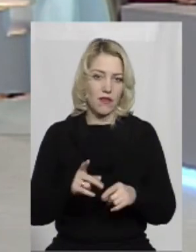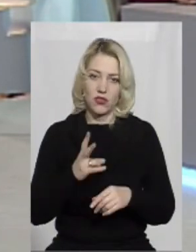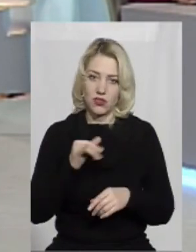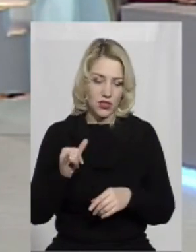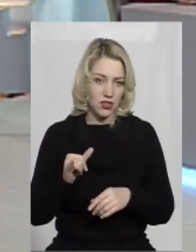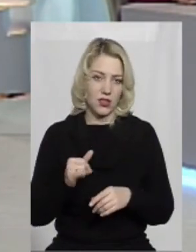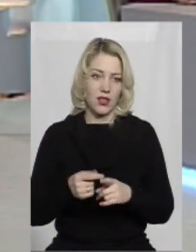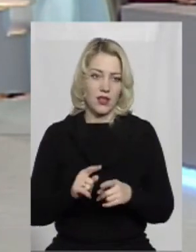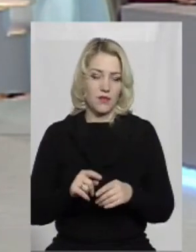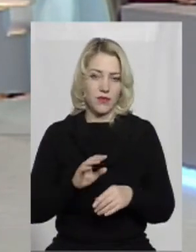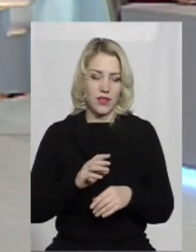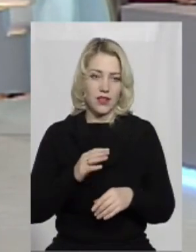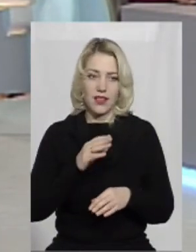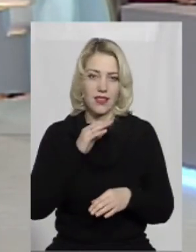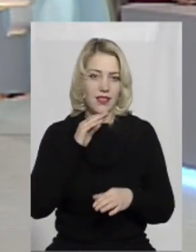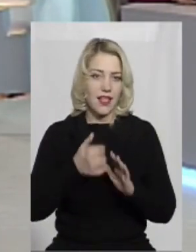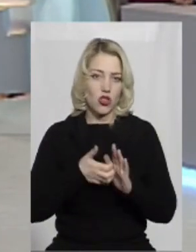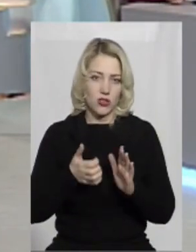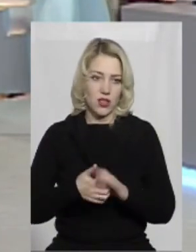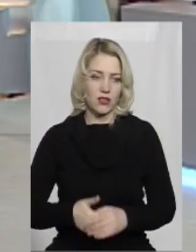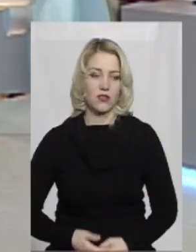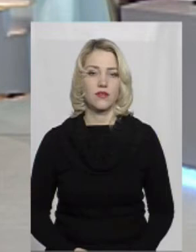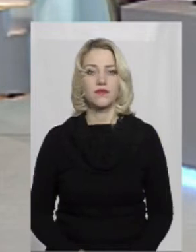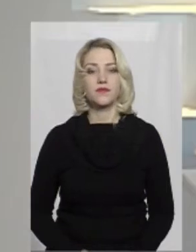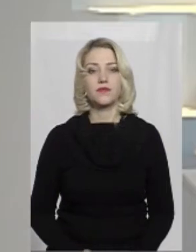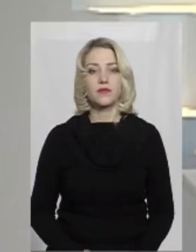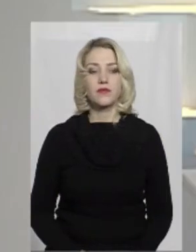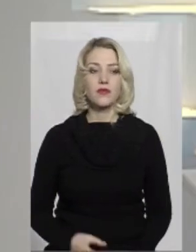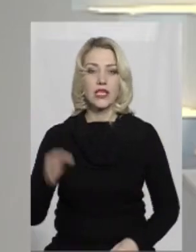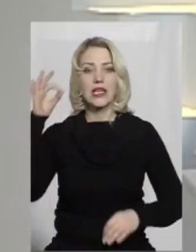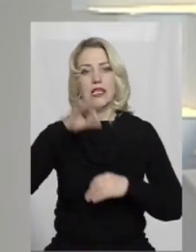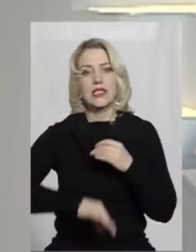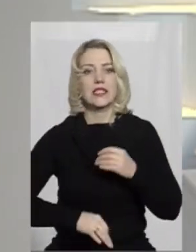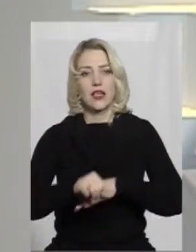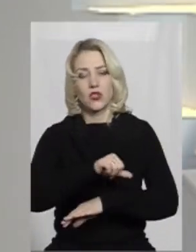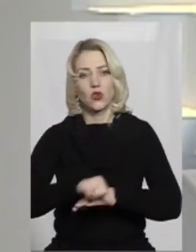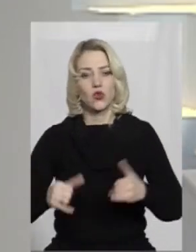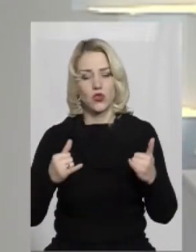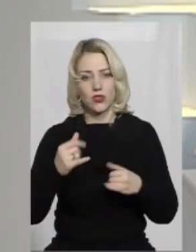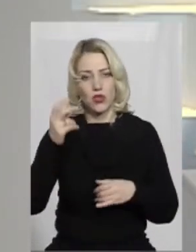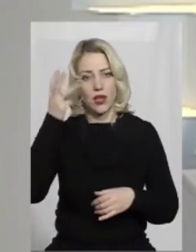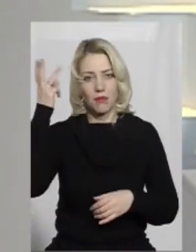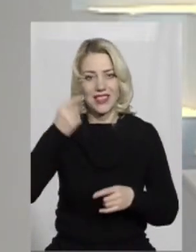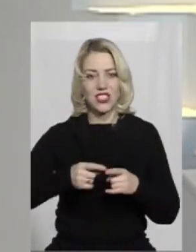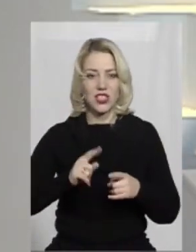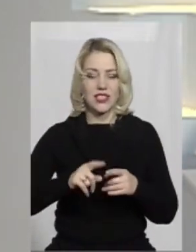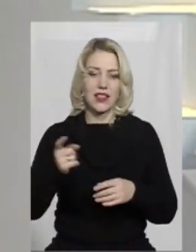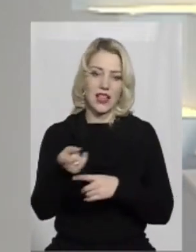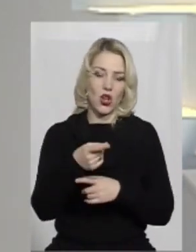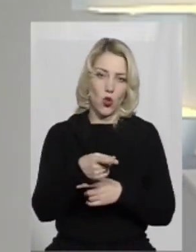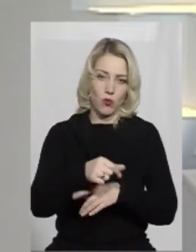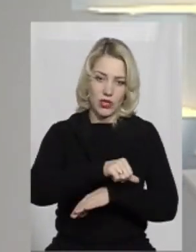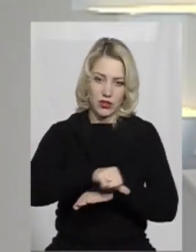недостатньо, я б сказав, витрачаємо. По західному кордону сучасної Хмельниччини, це кордон із